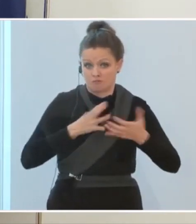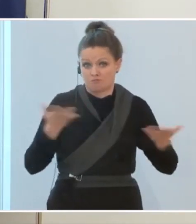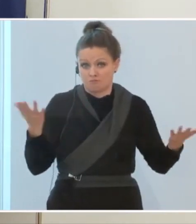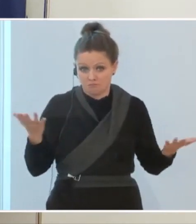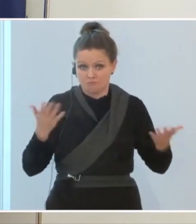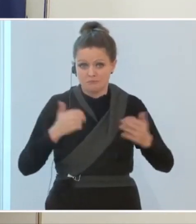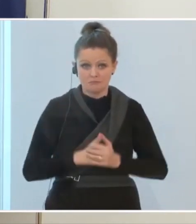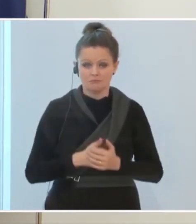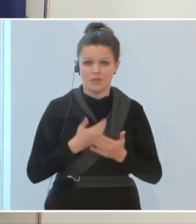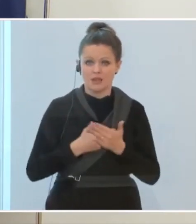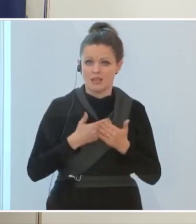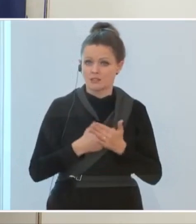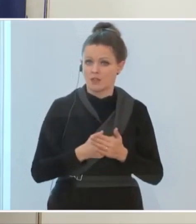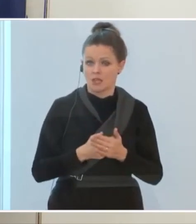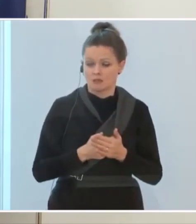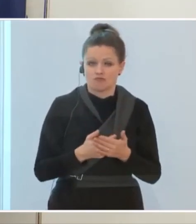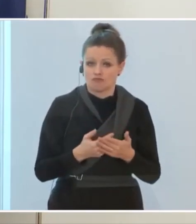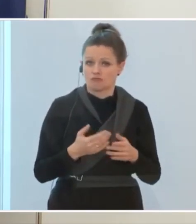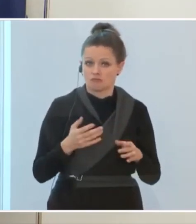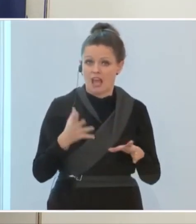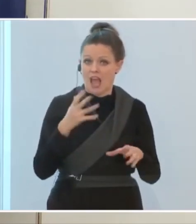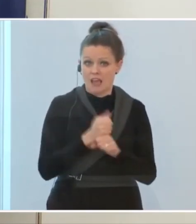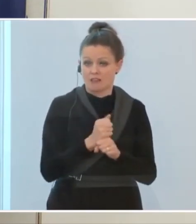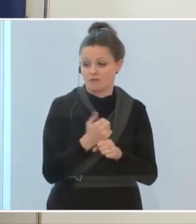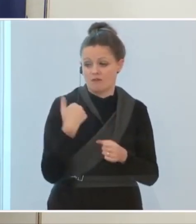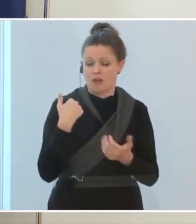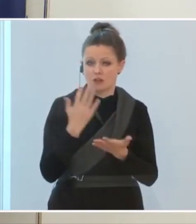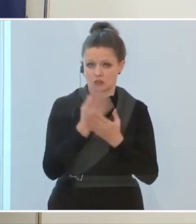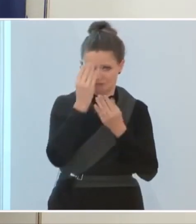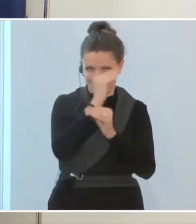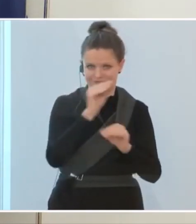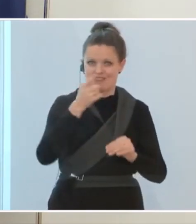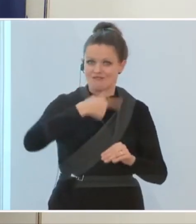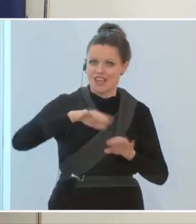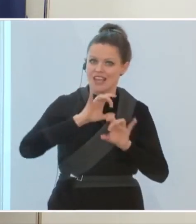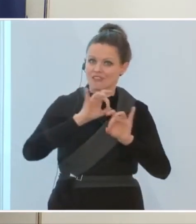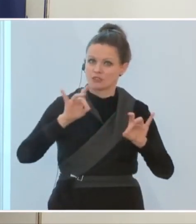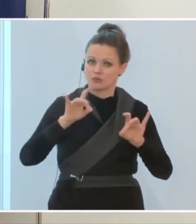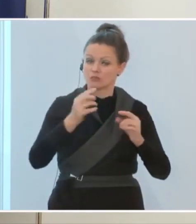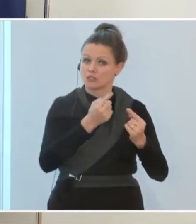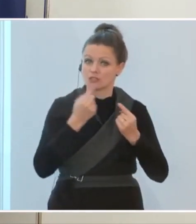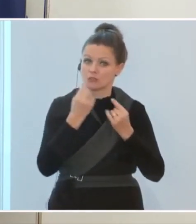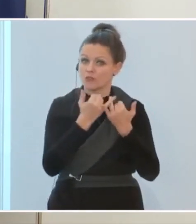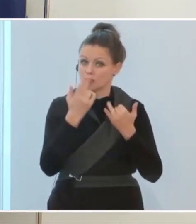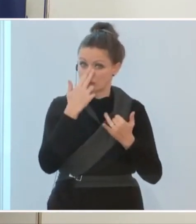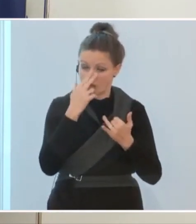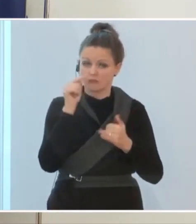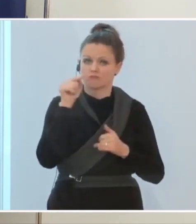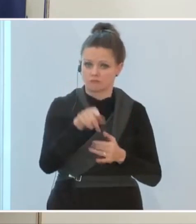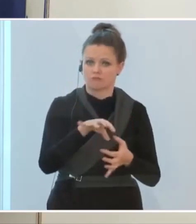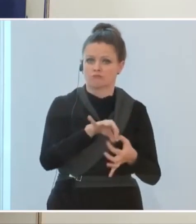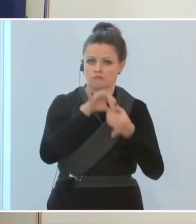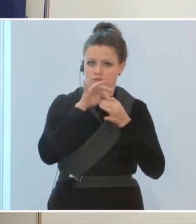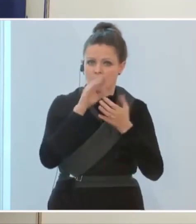wir bei dem, was wir immer gesagt haben. Wir entscheiden je nach unserem Infektionsgeschehen. Unsere Erwartungshaltung ist, dass wir das